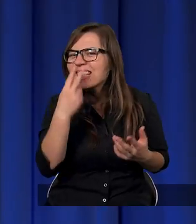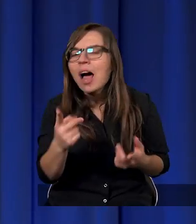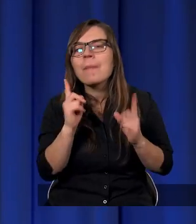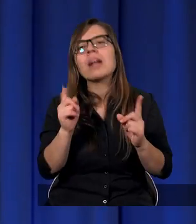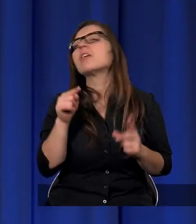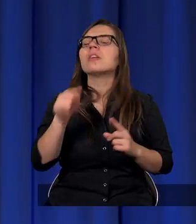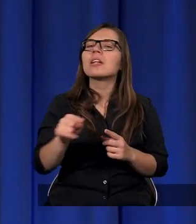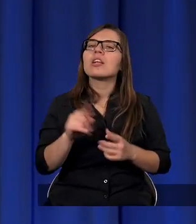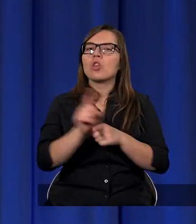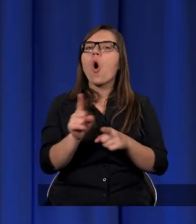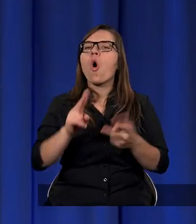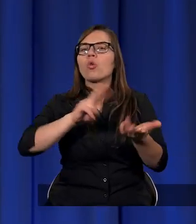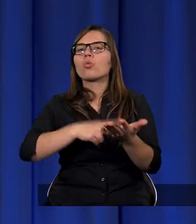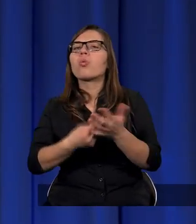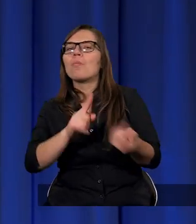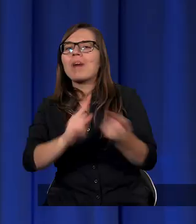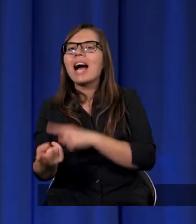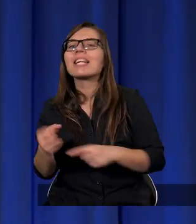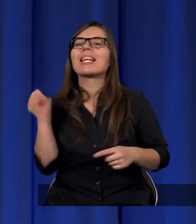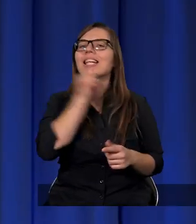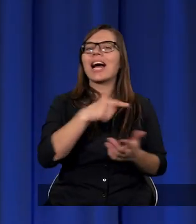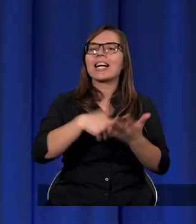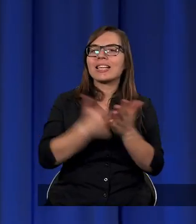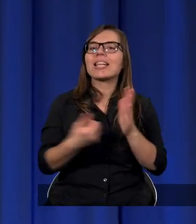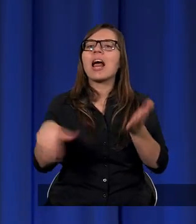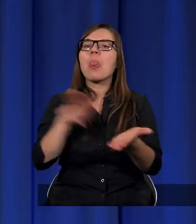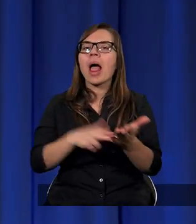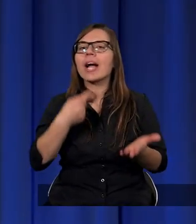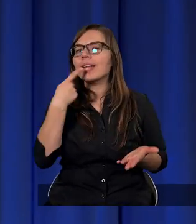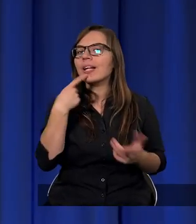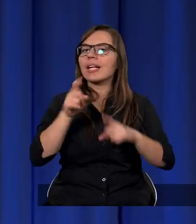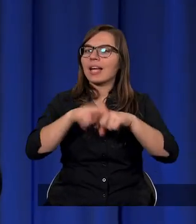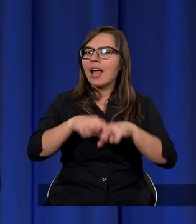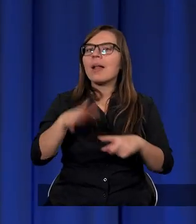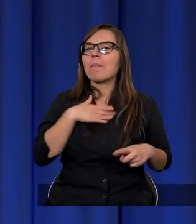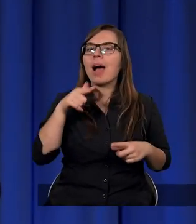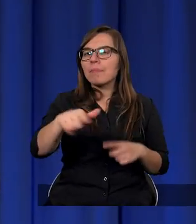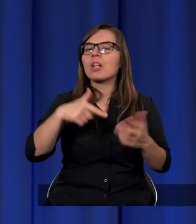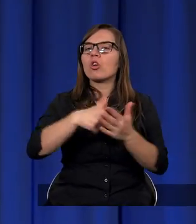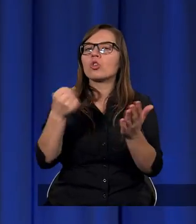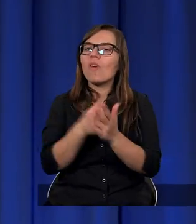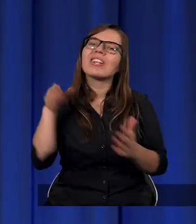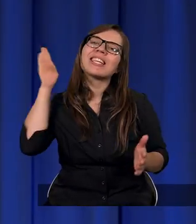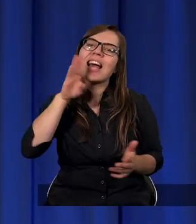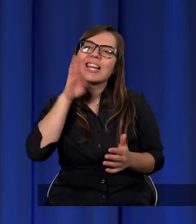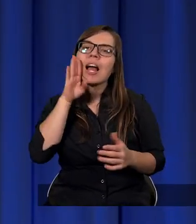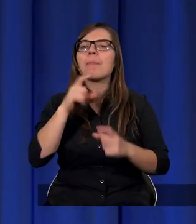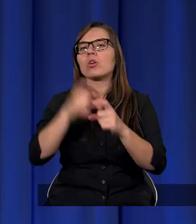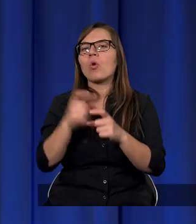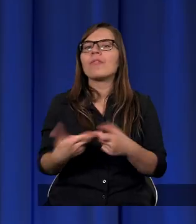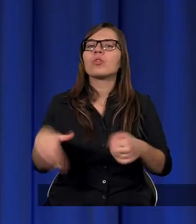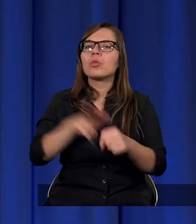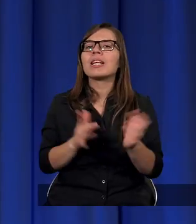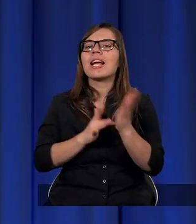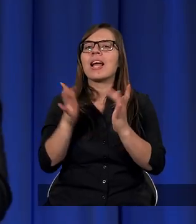septuaginty, czyli do tłumaczenia Starego Testamentu na język grecki, to mamy tam znowu te same słowa, których Jezus